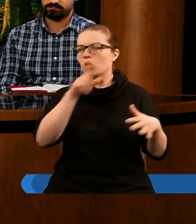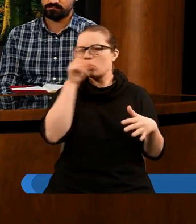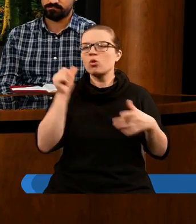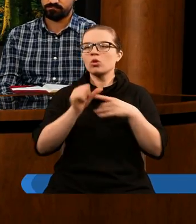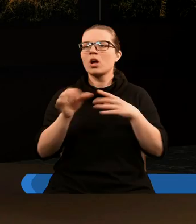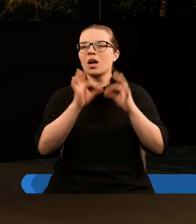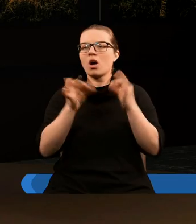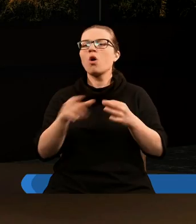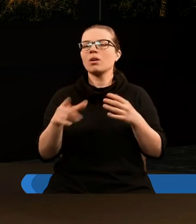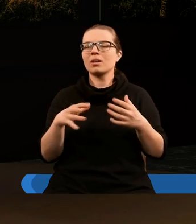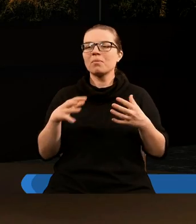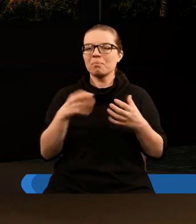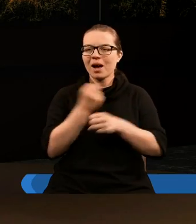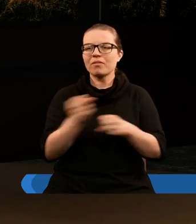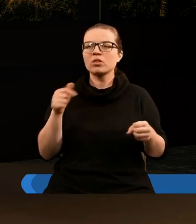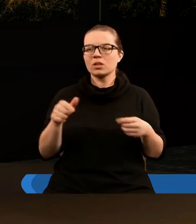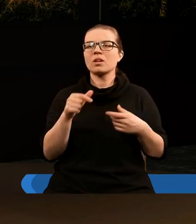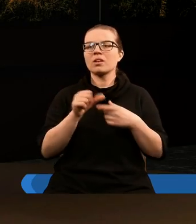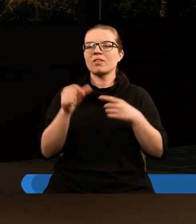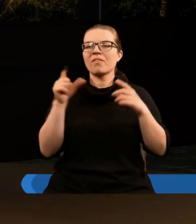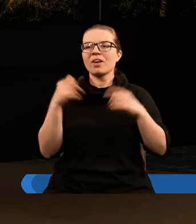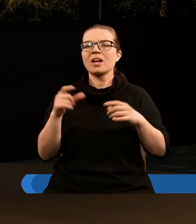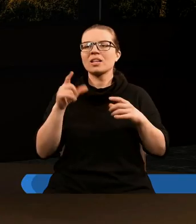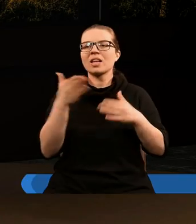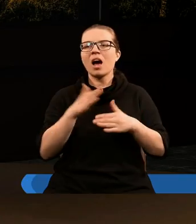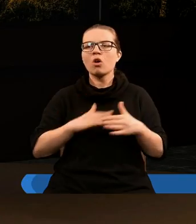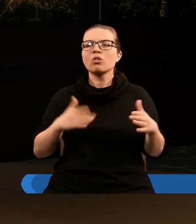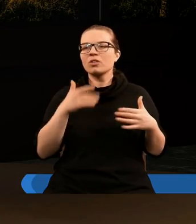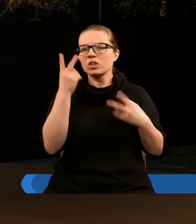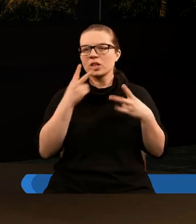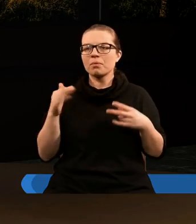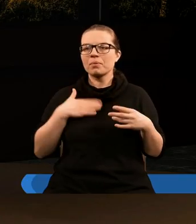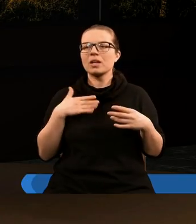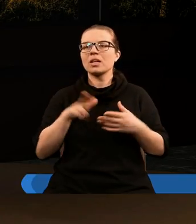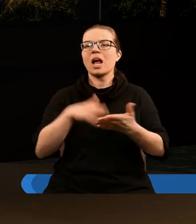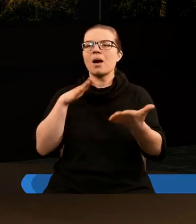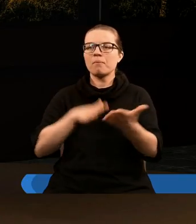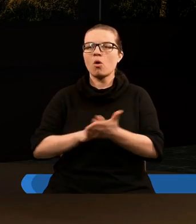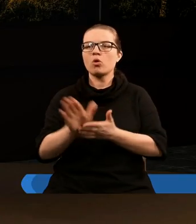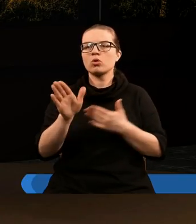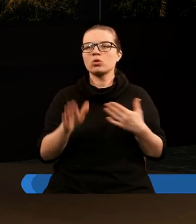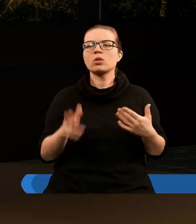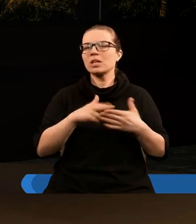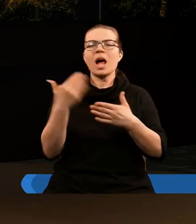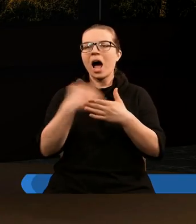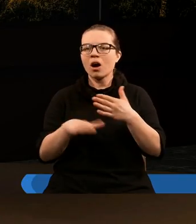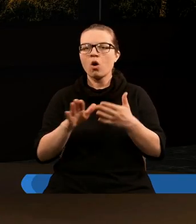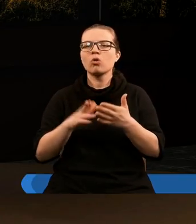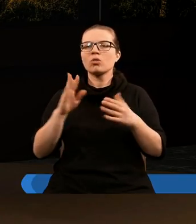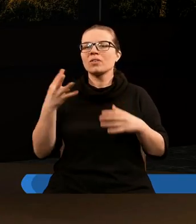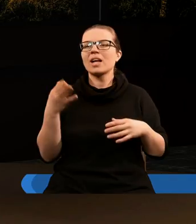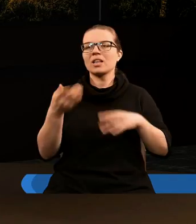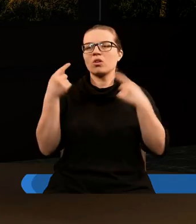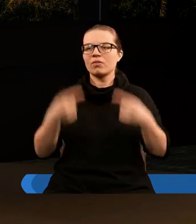to jest ogół zbawionych, są właśnie kwestie narodowościowe, o których mówiliśmy na początku, na końcu czwartego